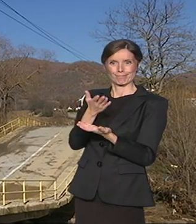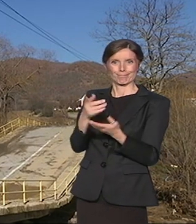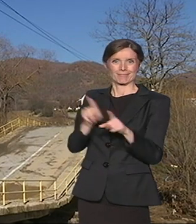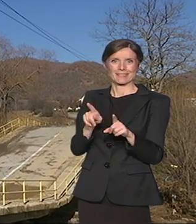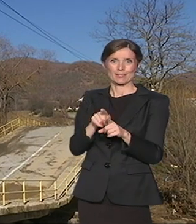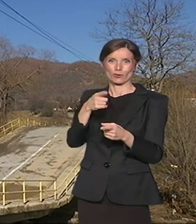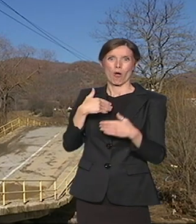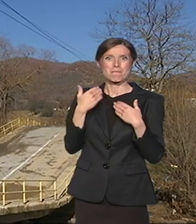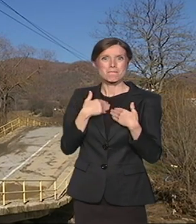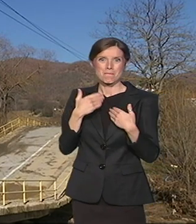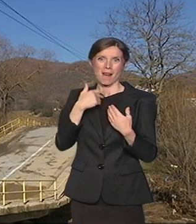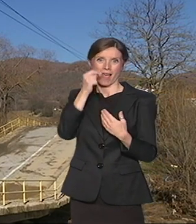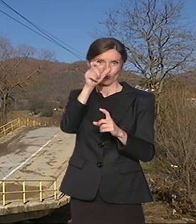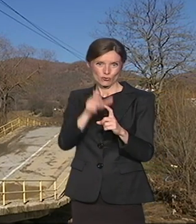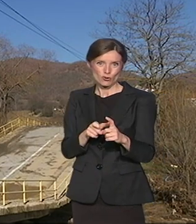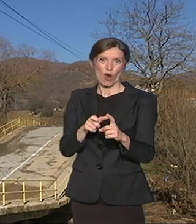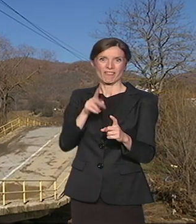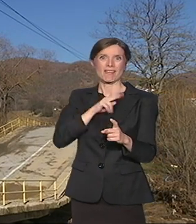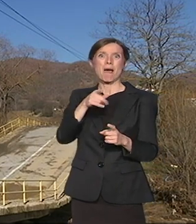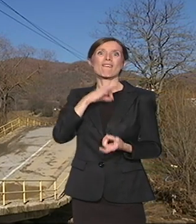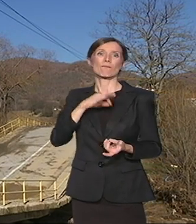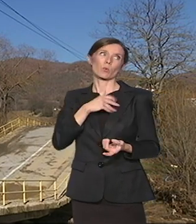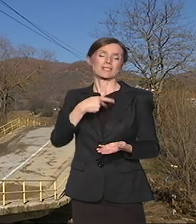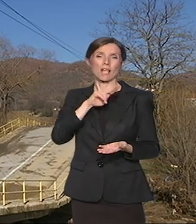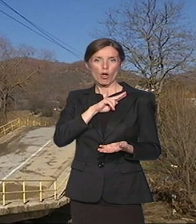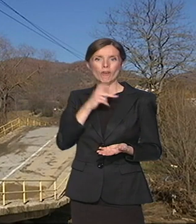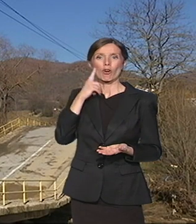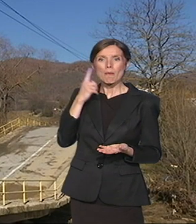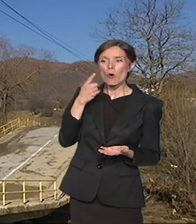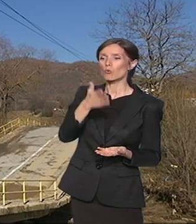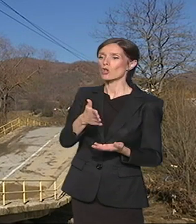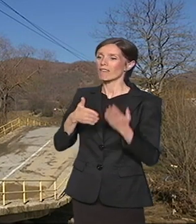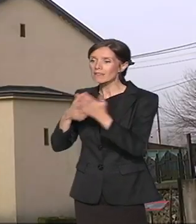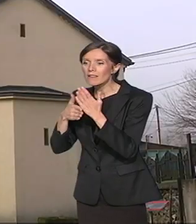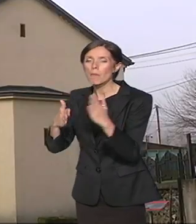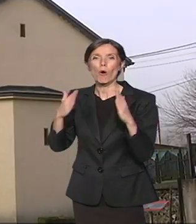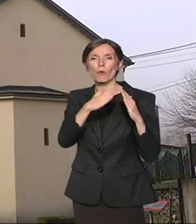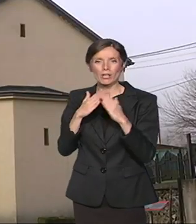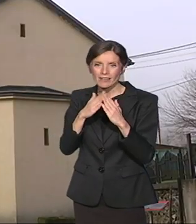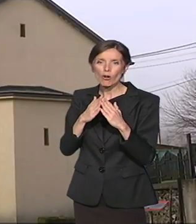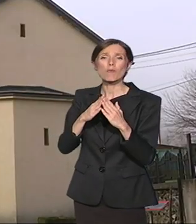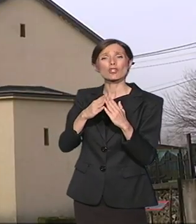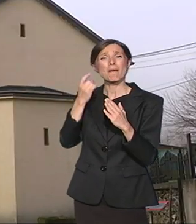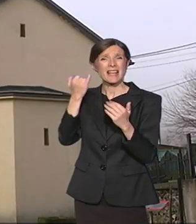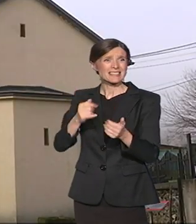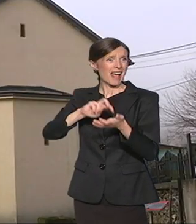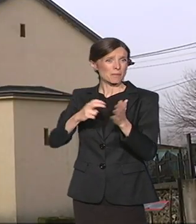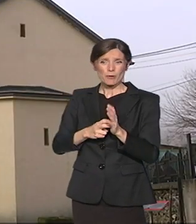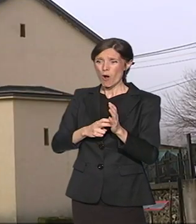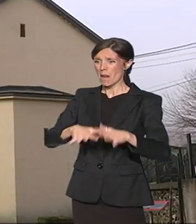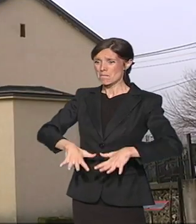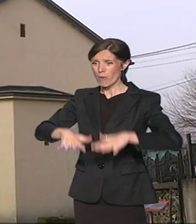Pružate ruke komšijama, pokušavate da te neke porušene mostove, ne samo ove fizičke, uspostavite.